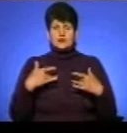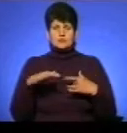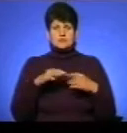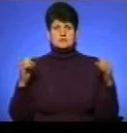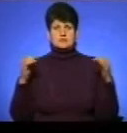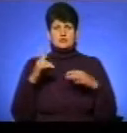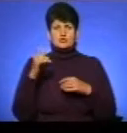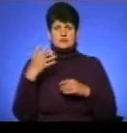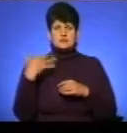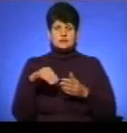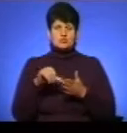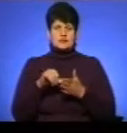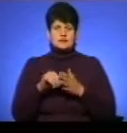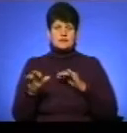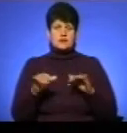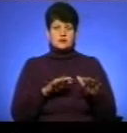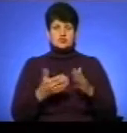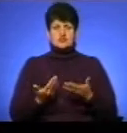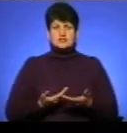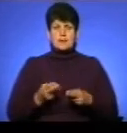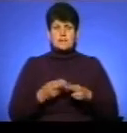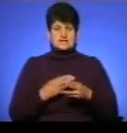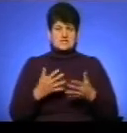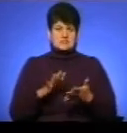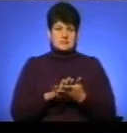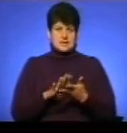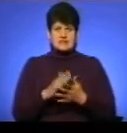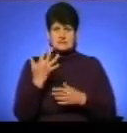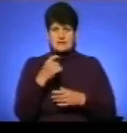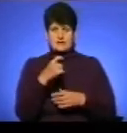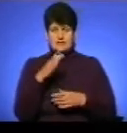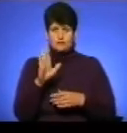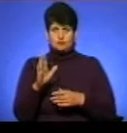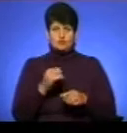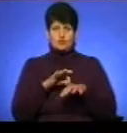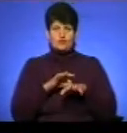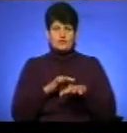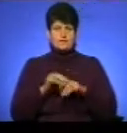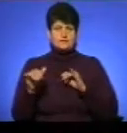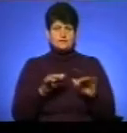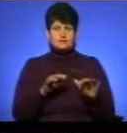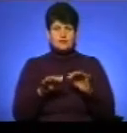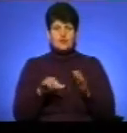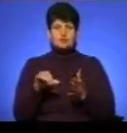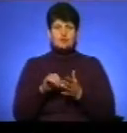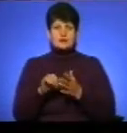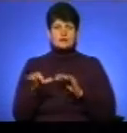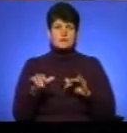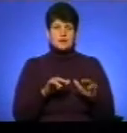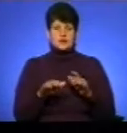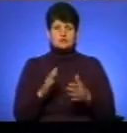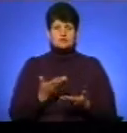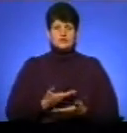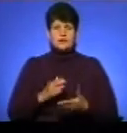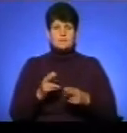зібралися 150 учасників акції «Життя без сміття». За 5 хвилин вони будуть проходити квест. Учасниками акції «Життя без сміття»